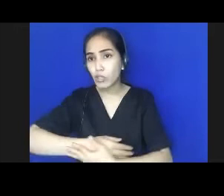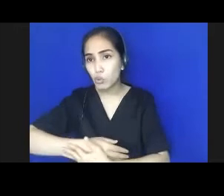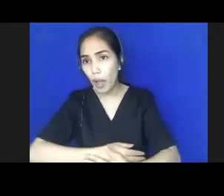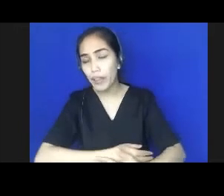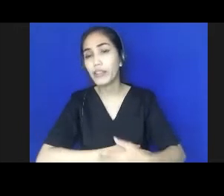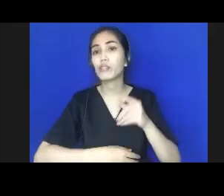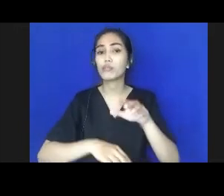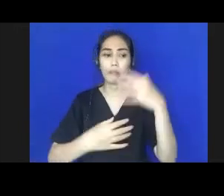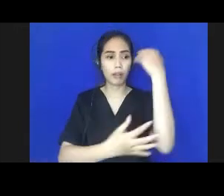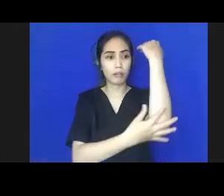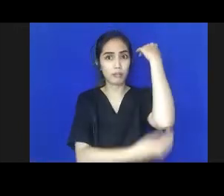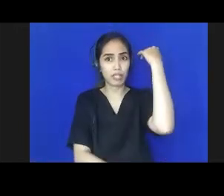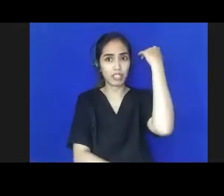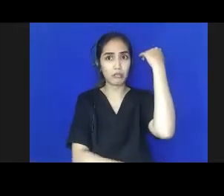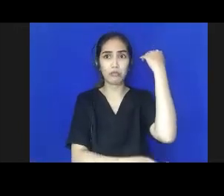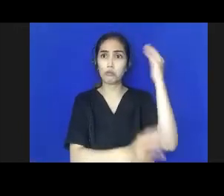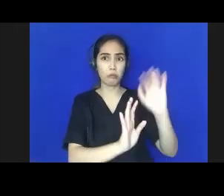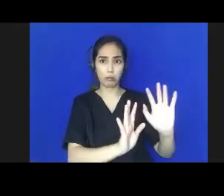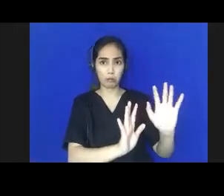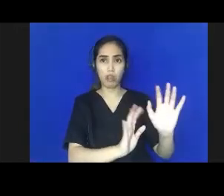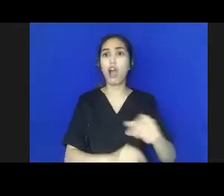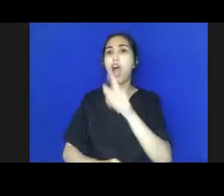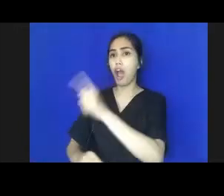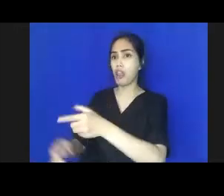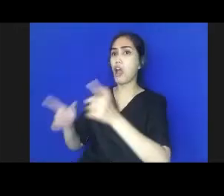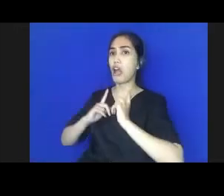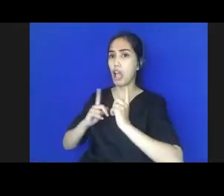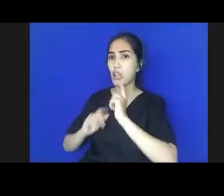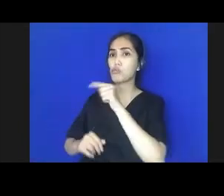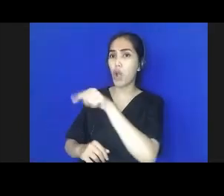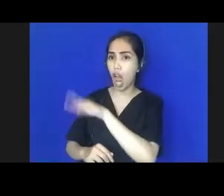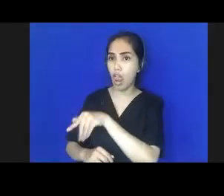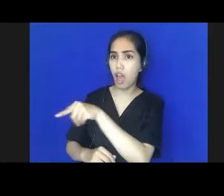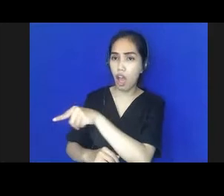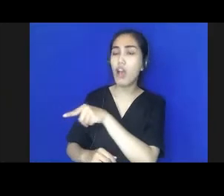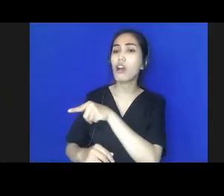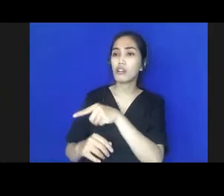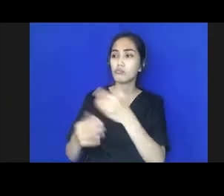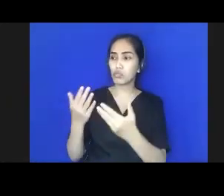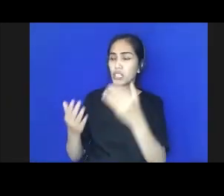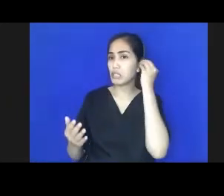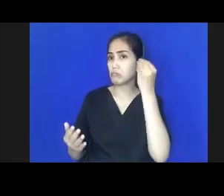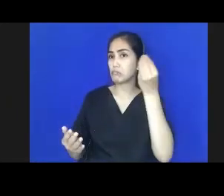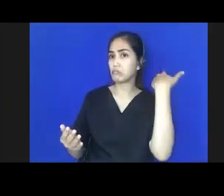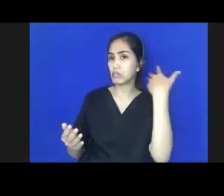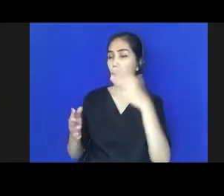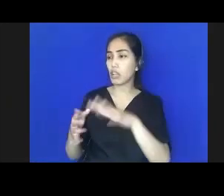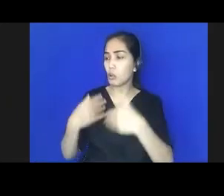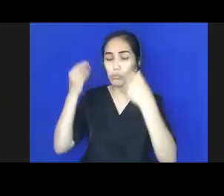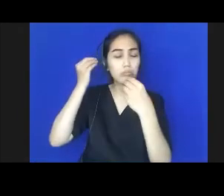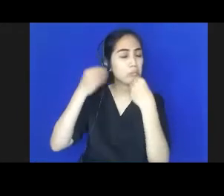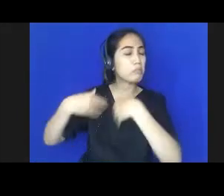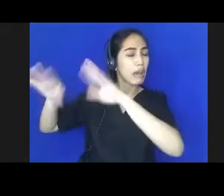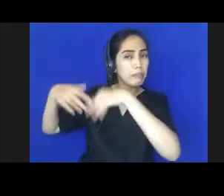juga keluarga-keluarga yang tidak miskin karena ketidaktahuan atau ketidakpedulian atau penelantaran pada anak-anaknya. Karena